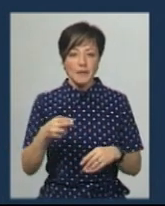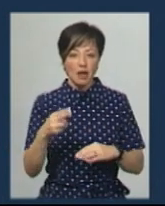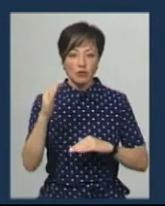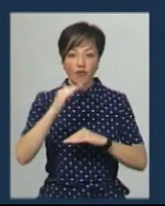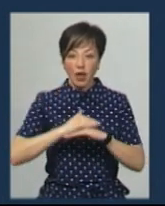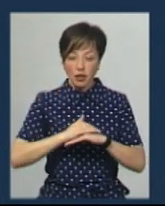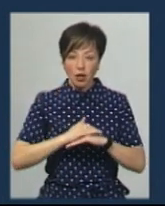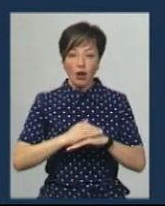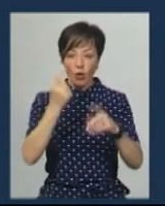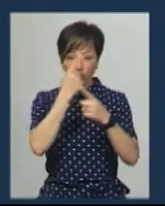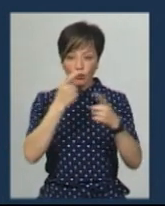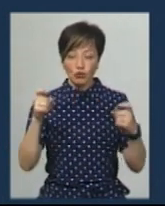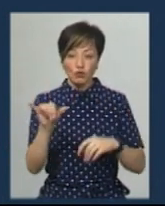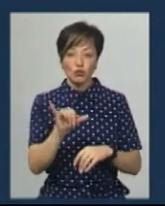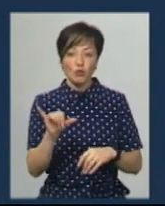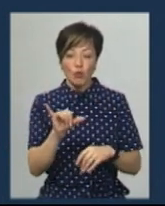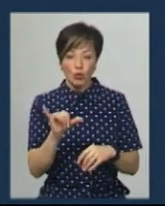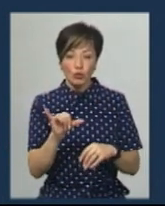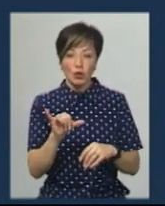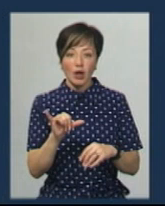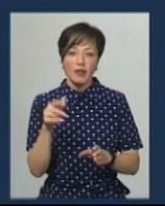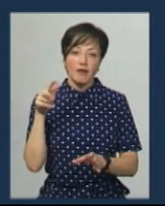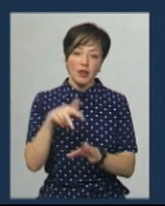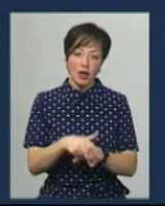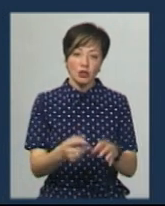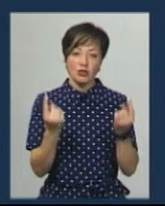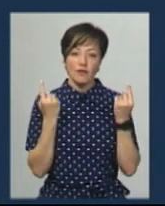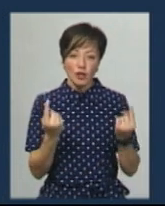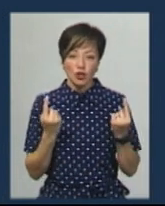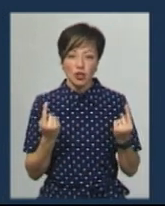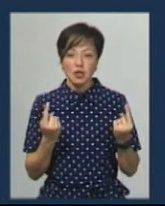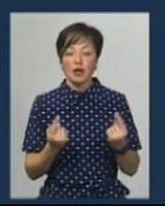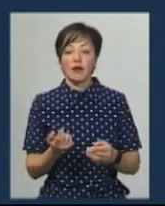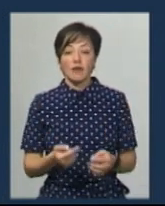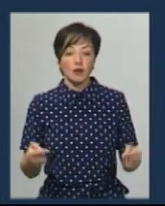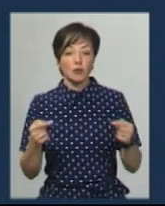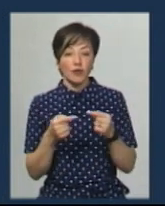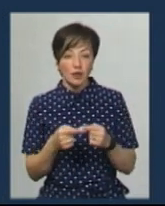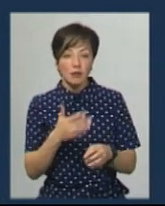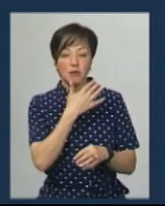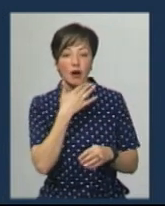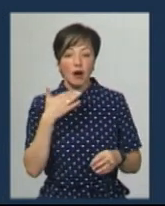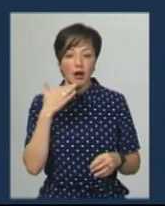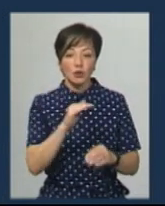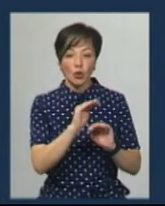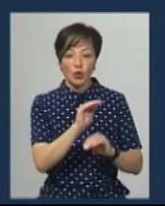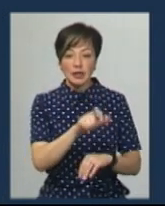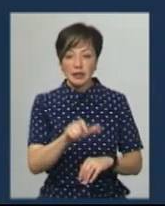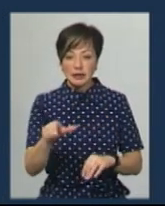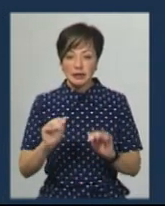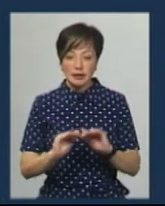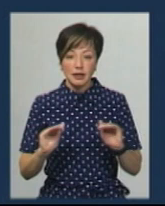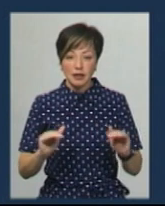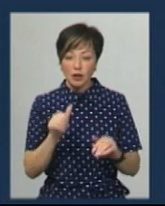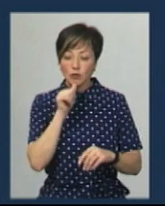'ятницю вечора, озвучено в суботу, навантаження величезне. Відповідно, невеличезна кількість дітей вже. Пробую зайти на сайт,